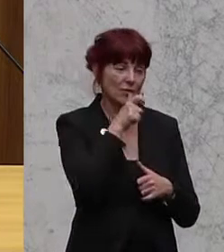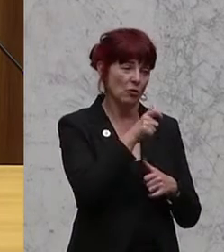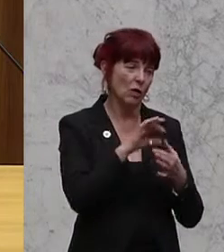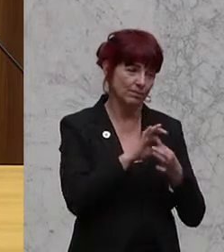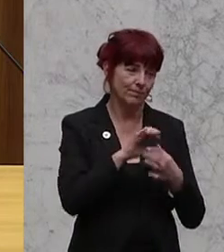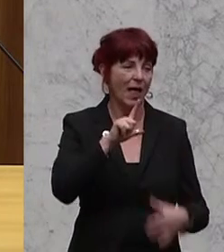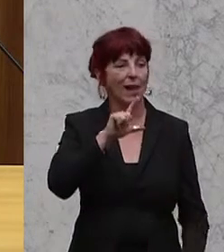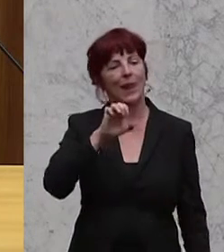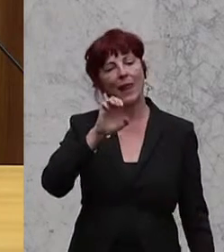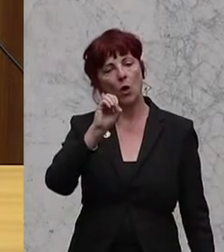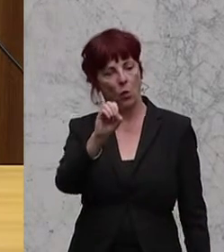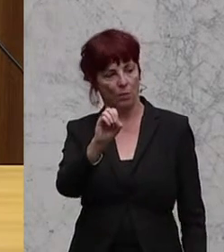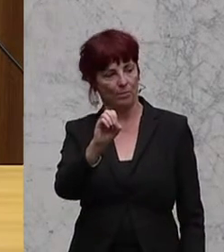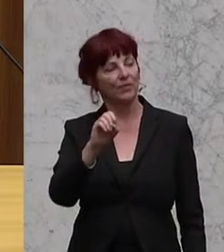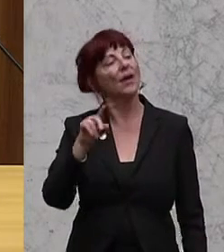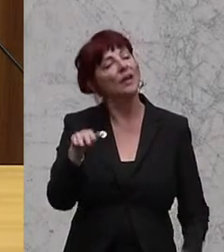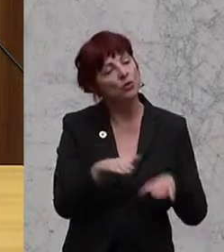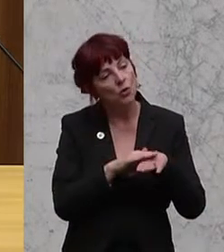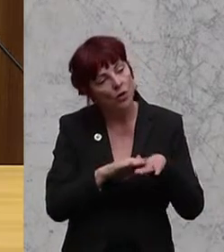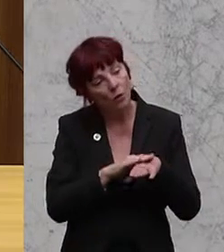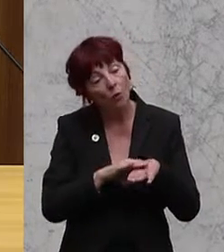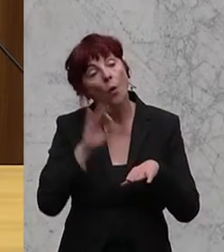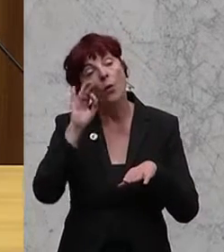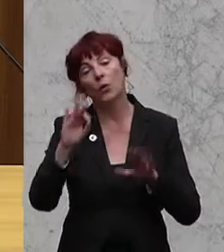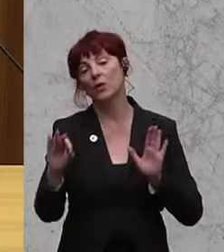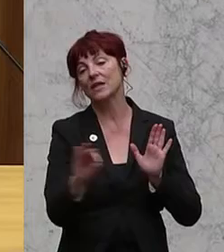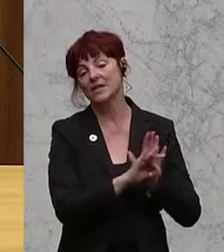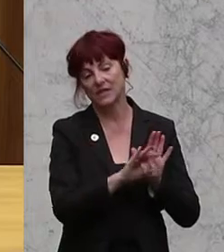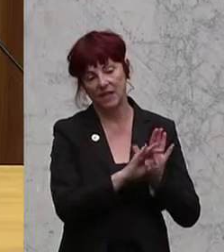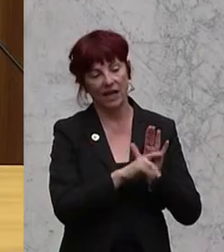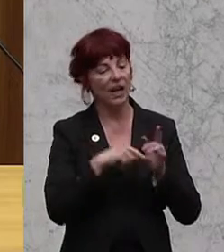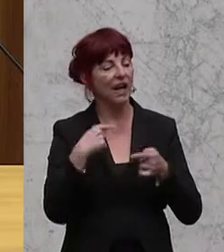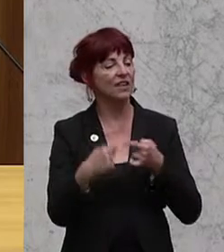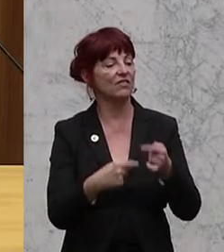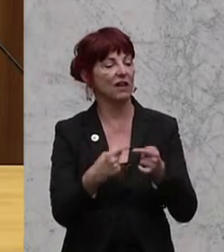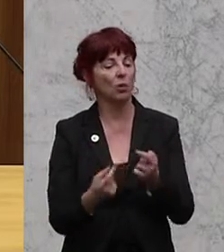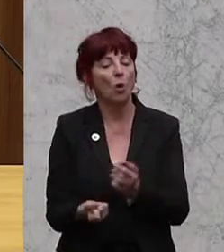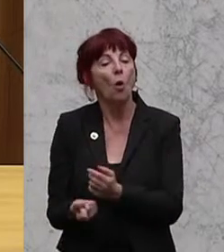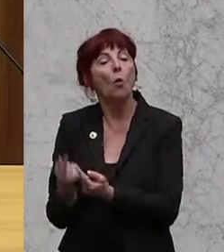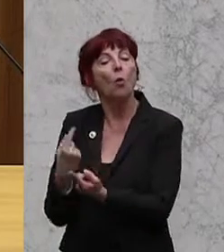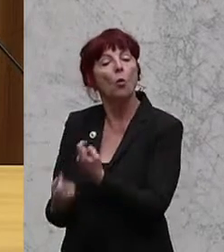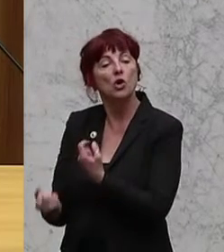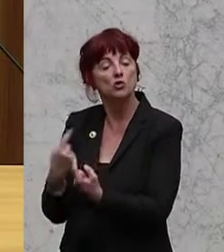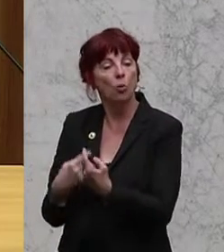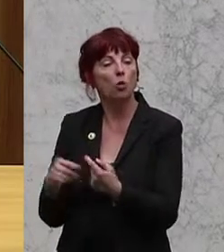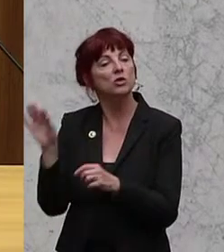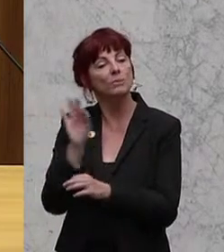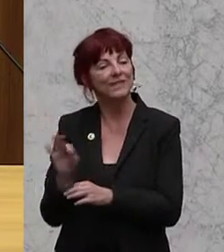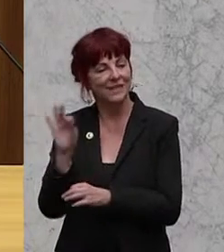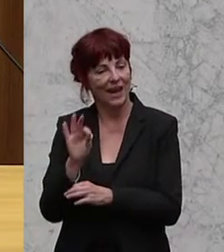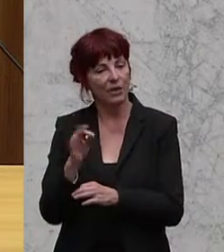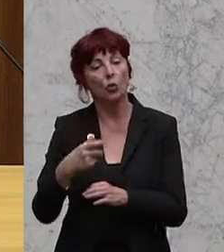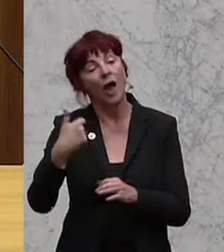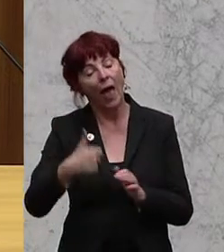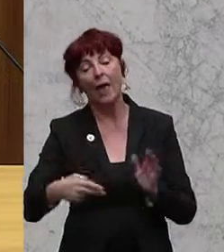das Thema Gütersiegel ist etwas, was in Entwicklung ist. Und wir haben mit der geschützten Ursprungsbezeichnung hier eine Marke geschaffen, die, glaube ich,